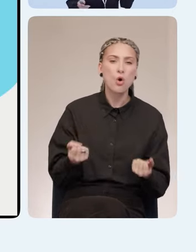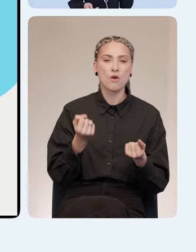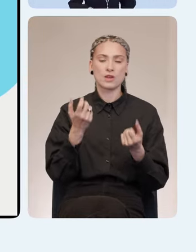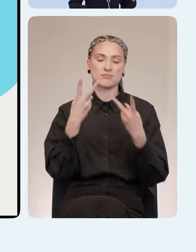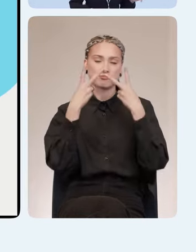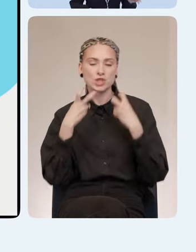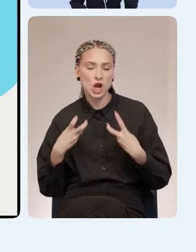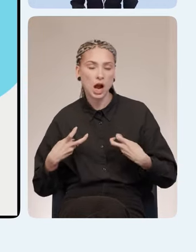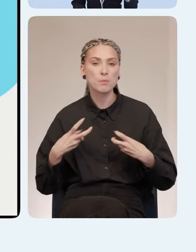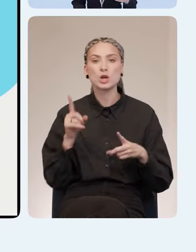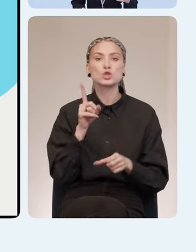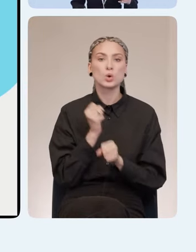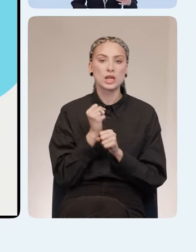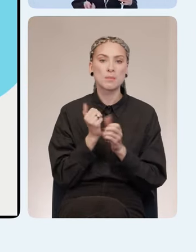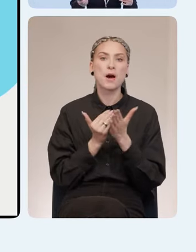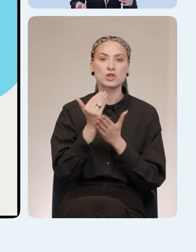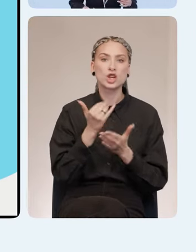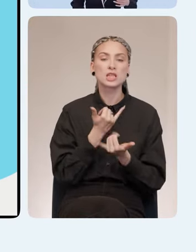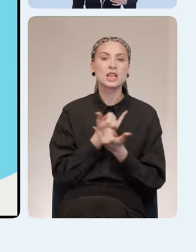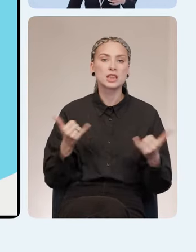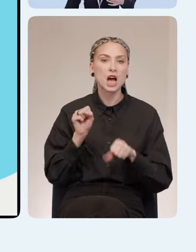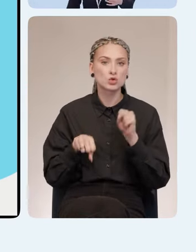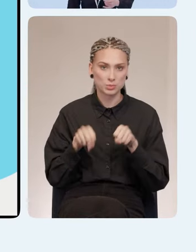Что конкретно делали для повышения доступности?